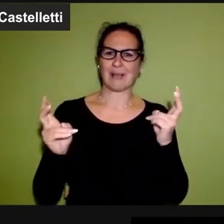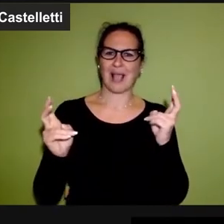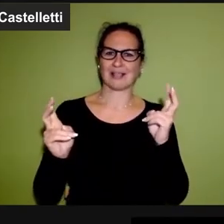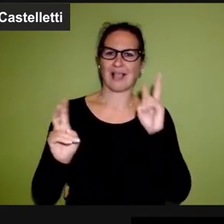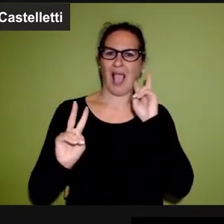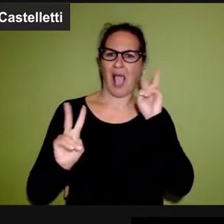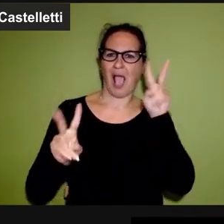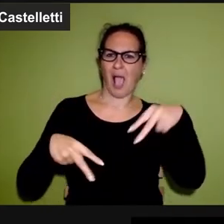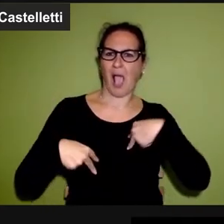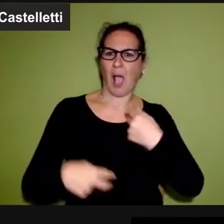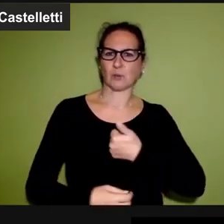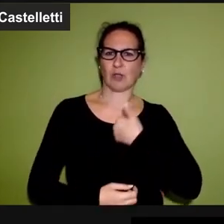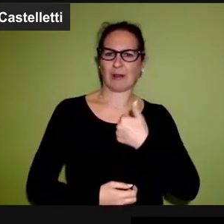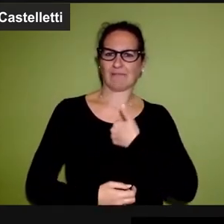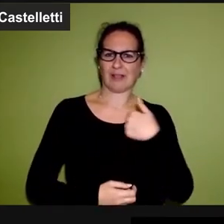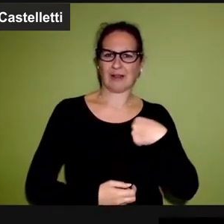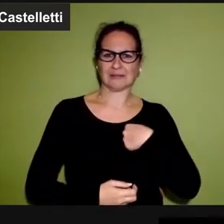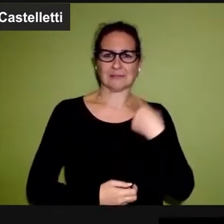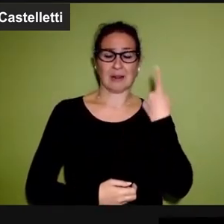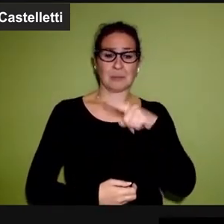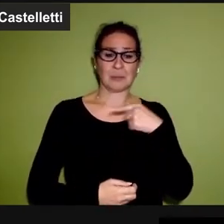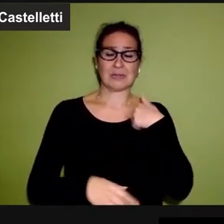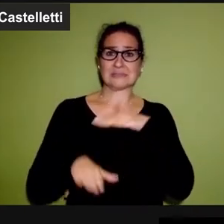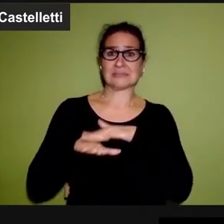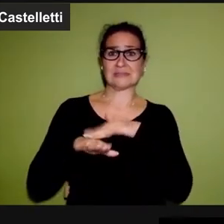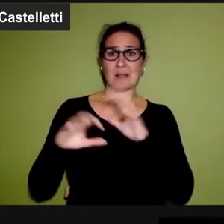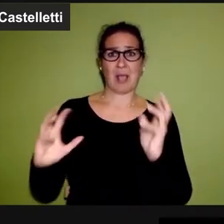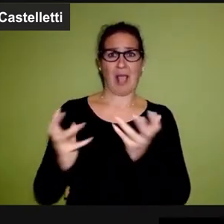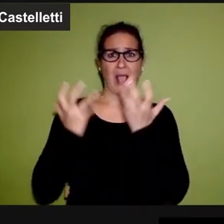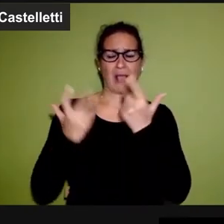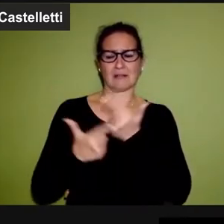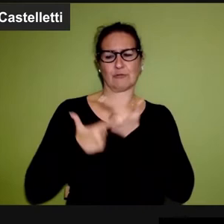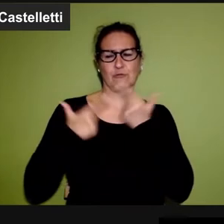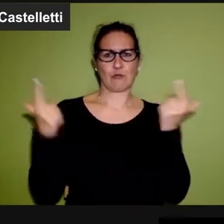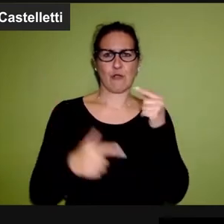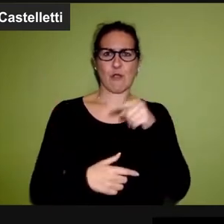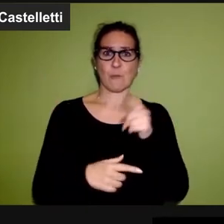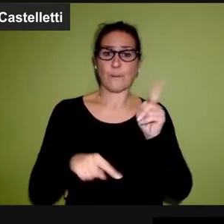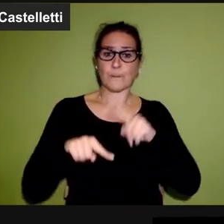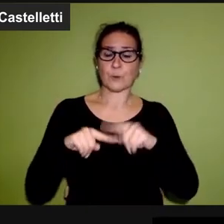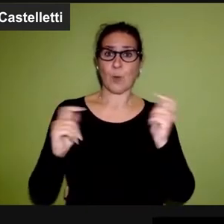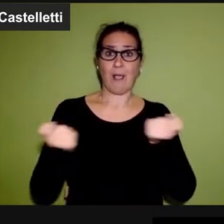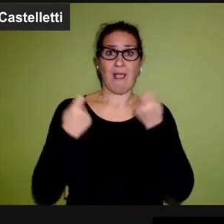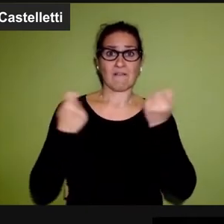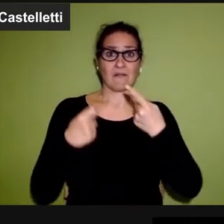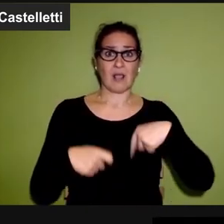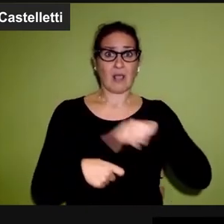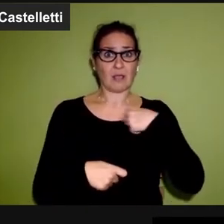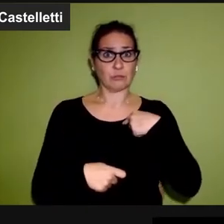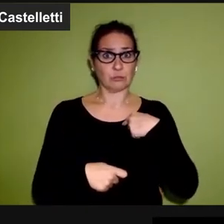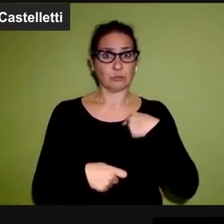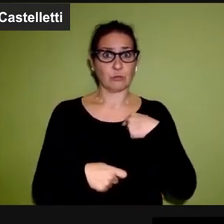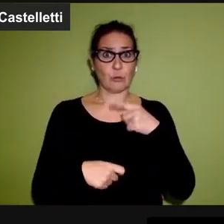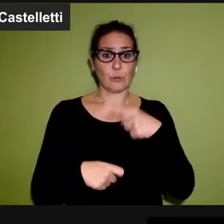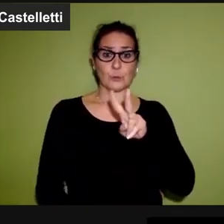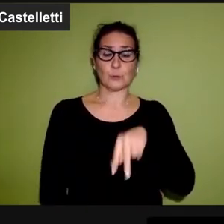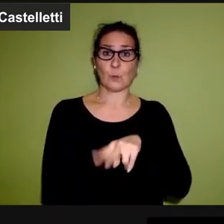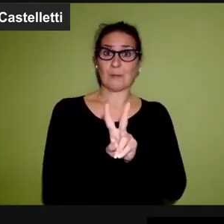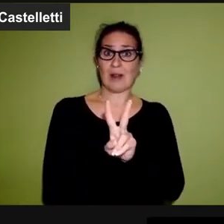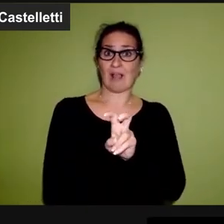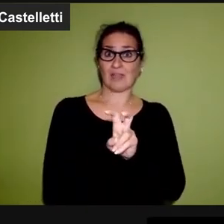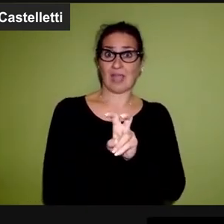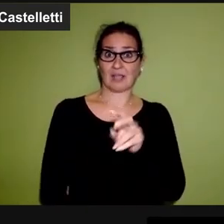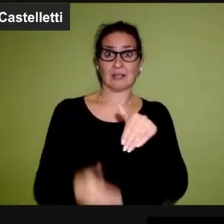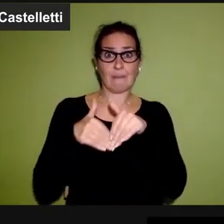autoreferenziali che troppo spesso forse interessano il sistema dell'arte ma anche perché l'evento principale del nostro